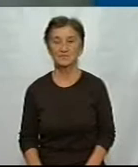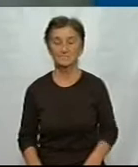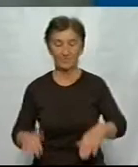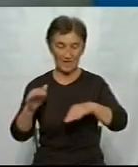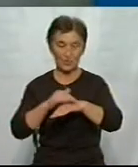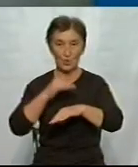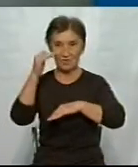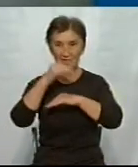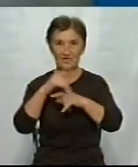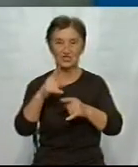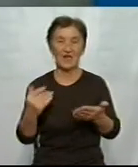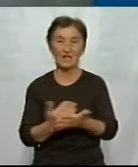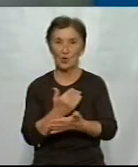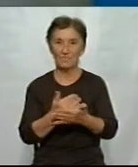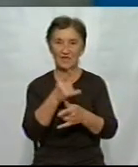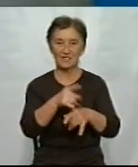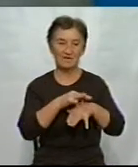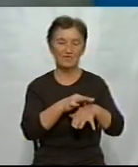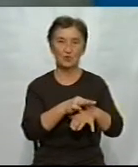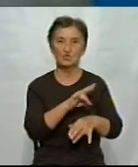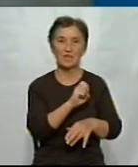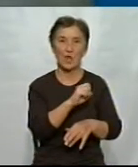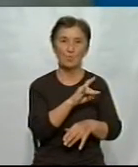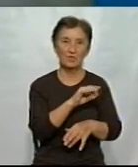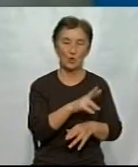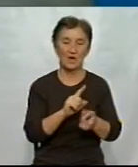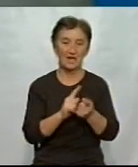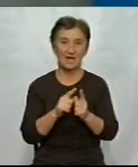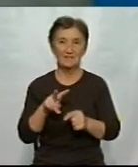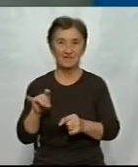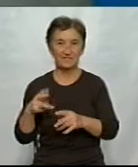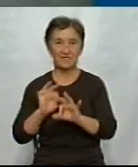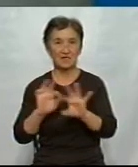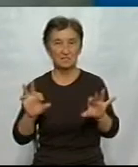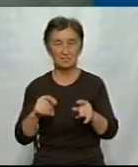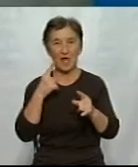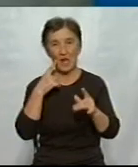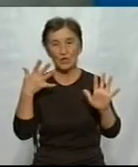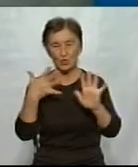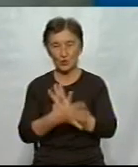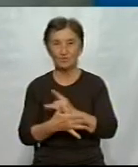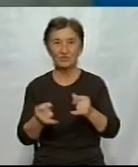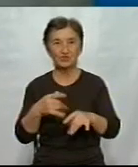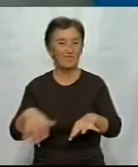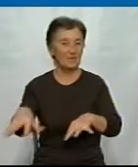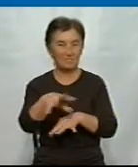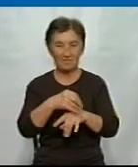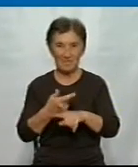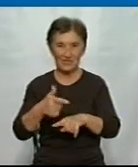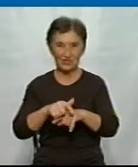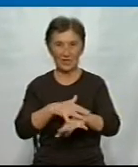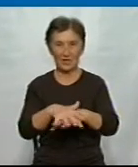Добрий вечір, в ефірі новини. В студії Ірина Науменко, Лілія Савицька зробить інформацію доступнішою ще більшій аудиторії.